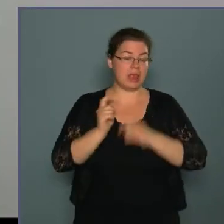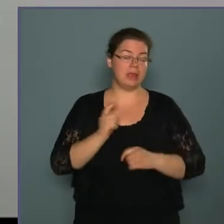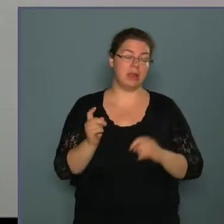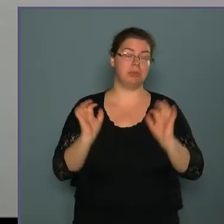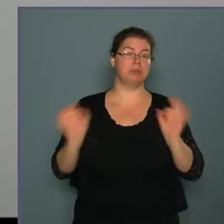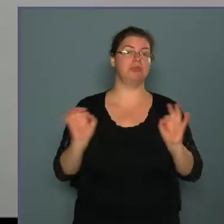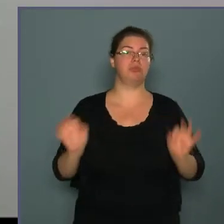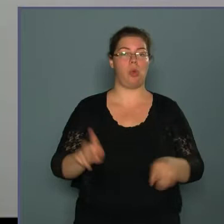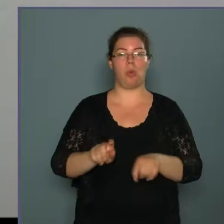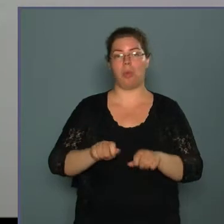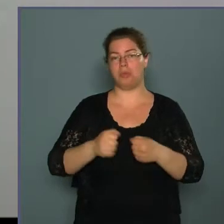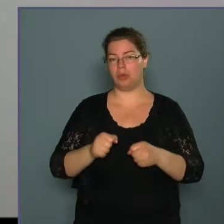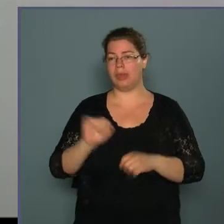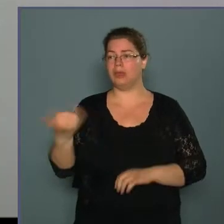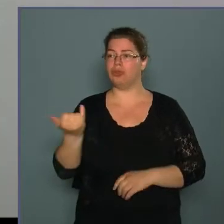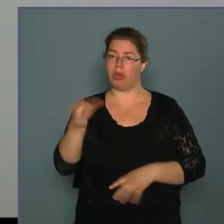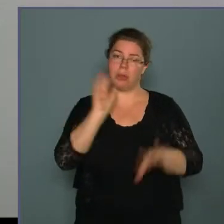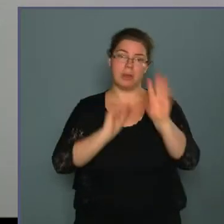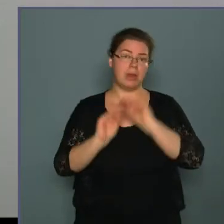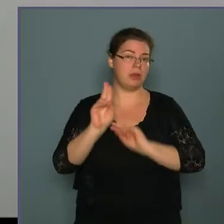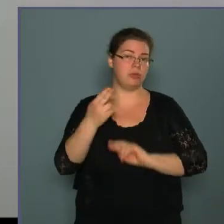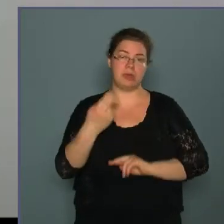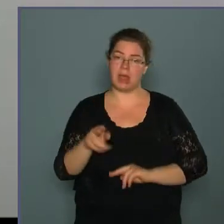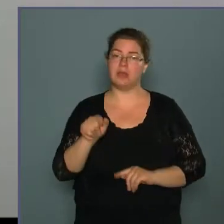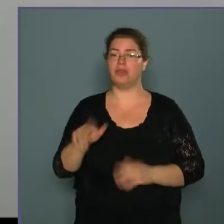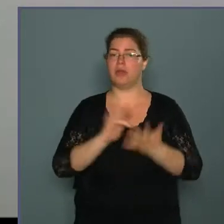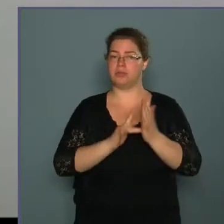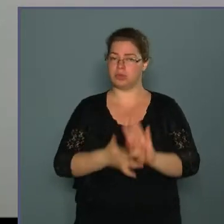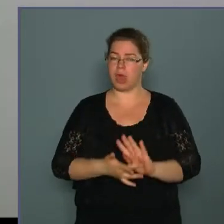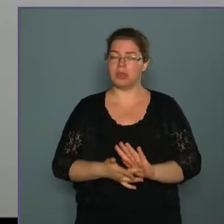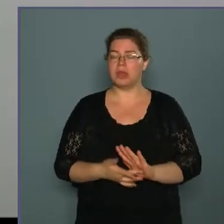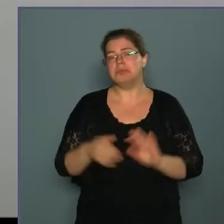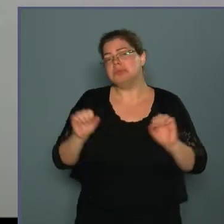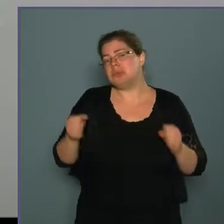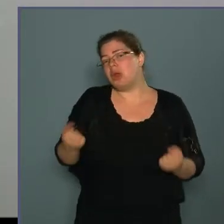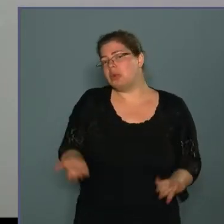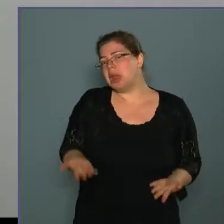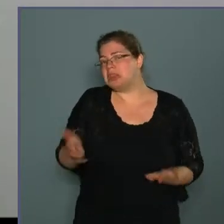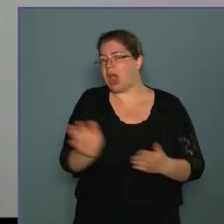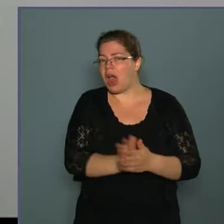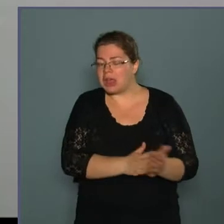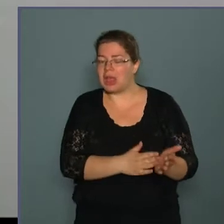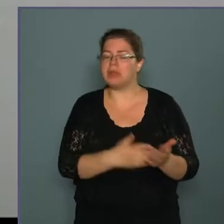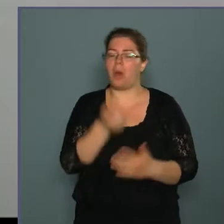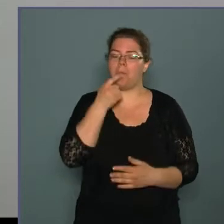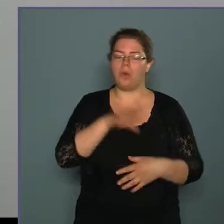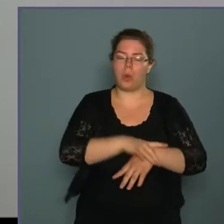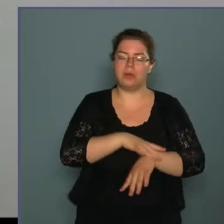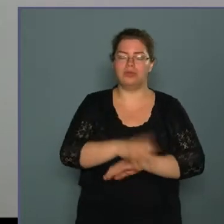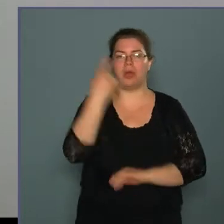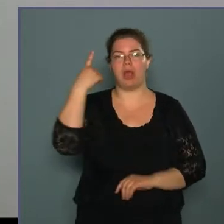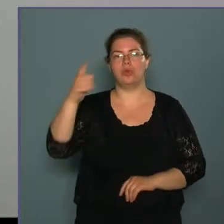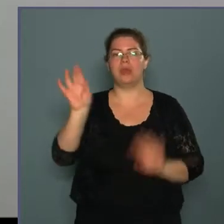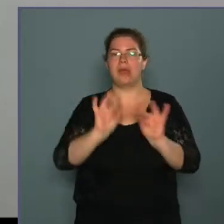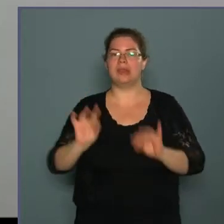szenzációsan jól működik, és a tapasztalások, visszajelzések is ezt mutatják. Gyakorlatilag kezdő fogorvosokat tud